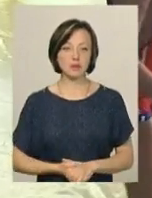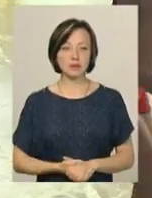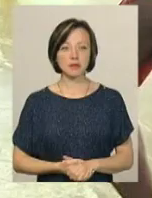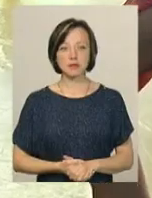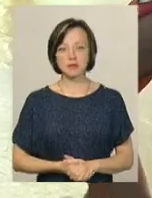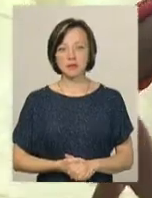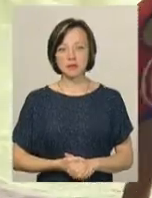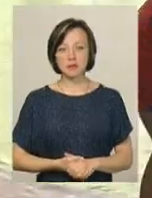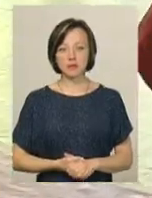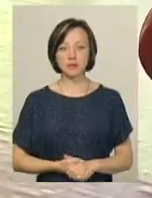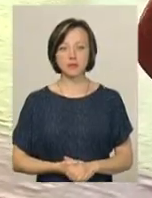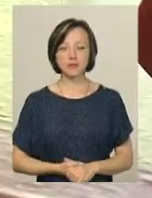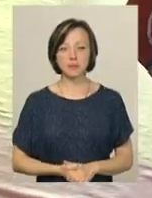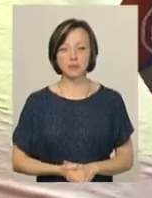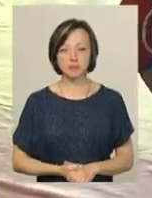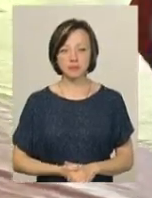«Давайте раз-почують.